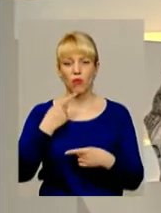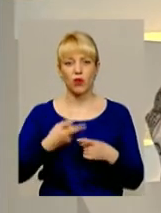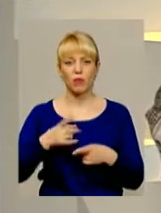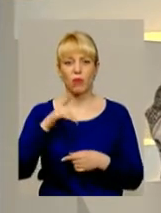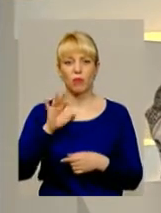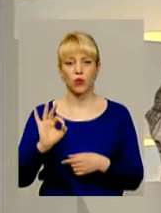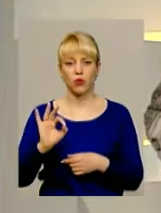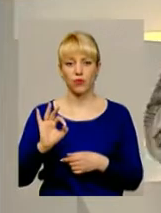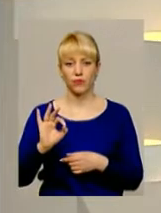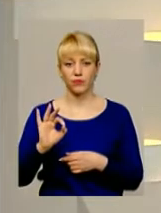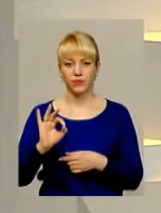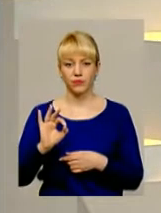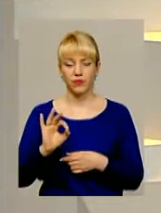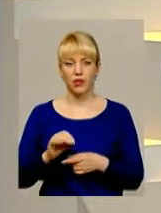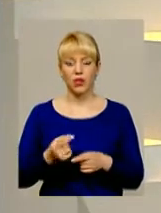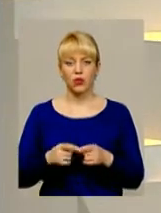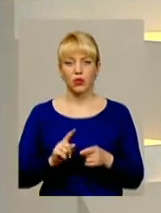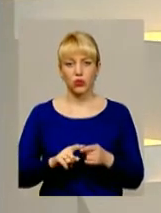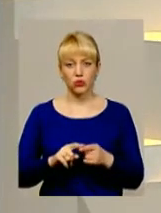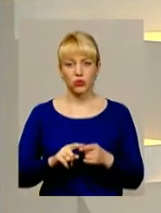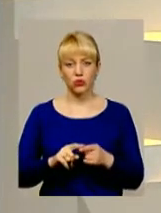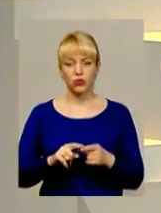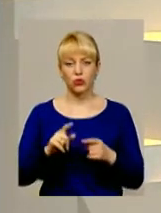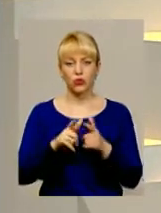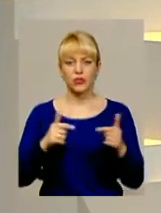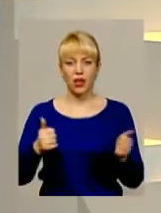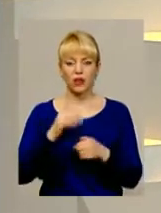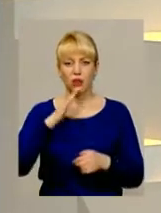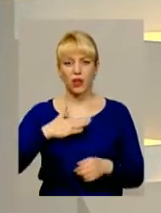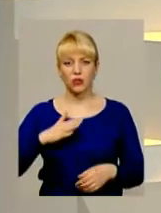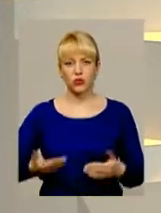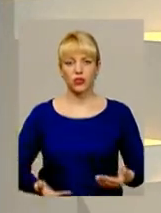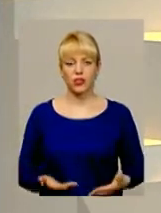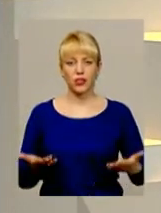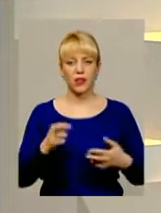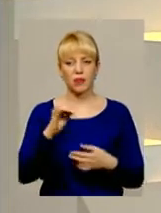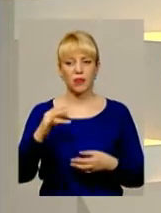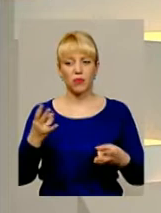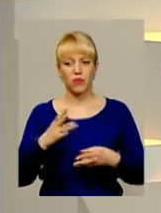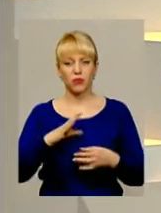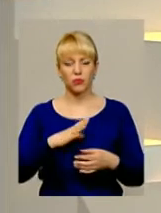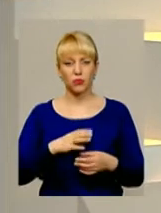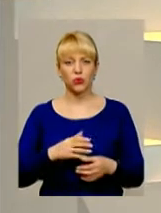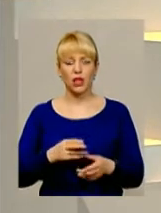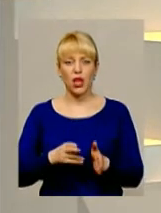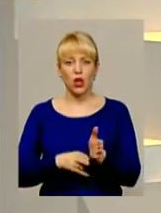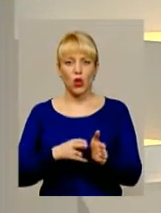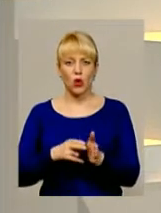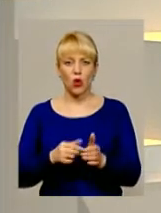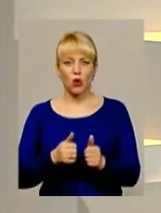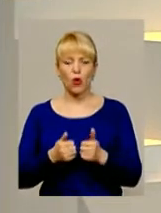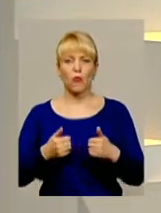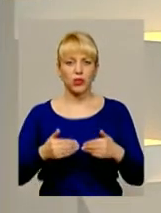про ту царину нашого життя, яка мала би стати локомотивом для розвитку